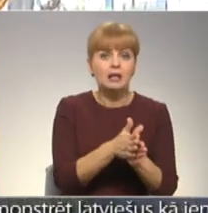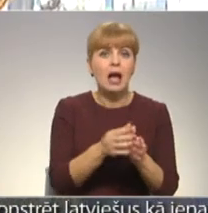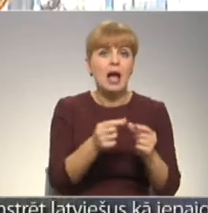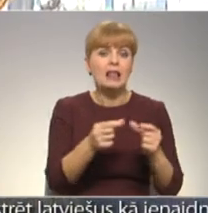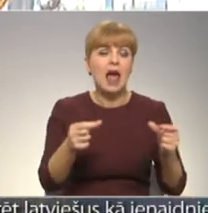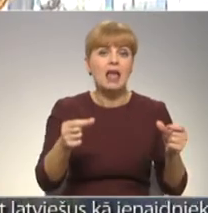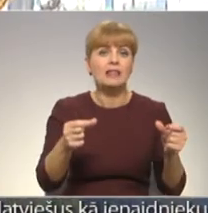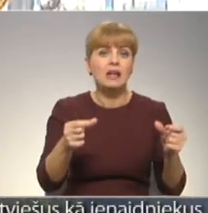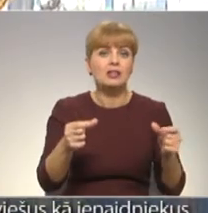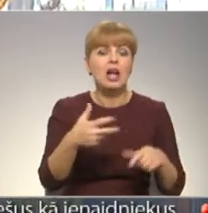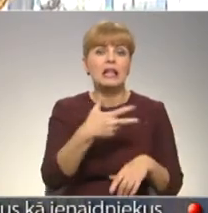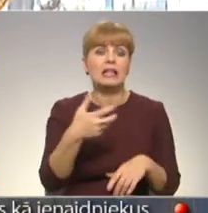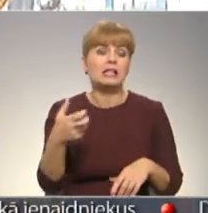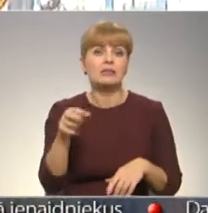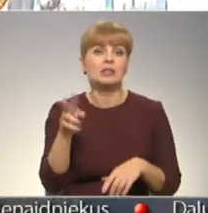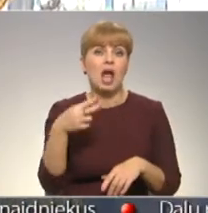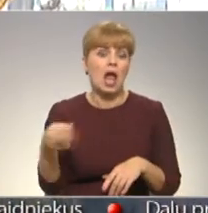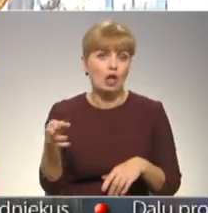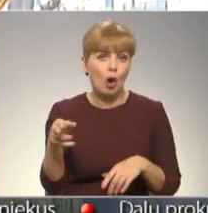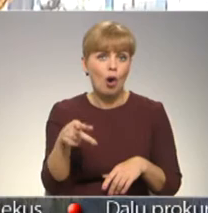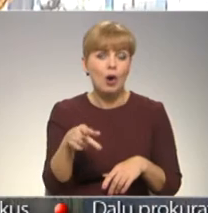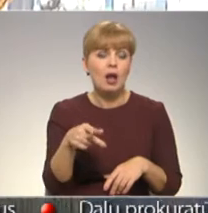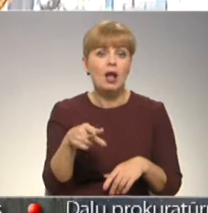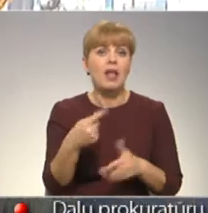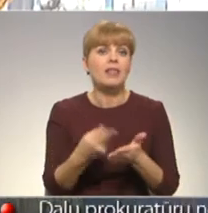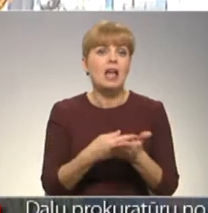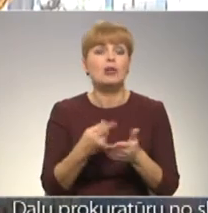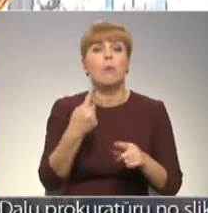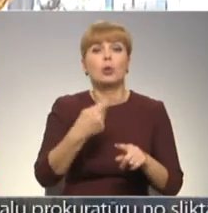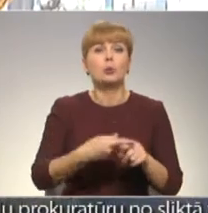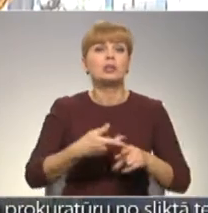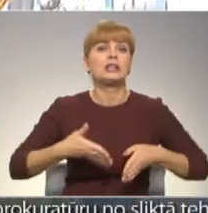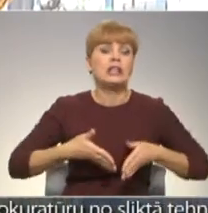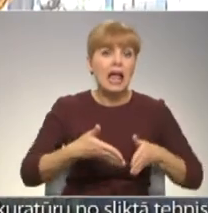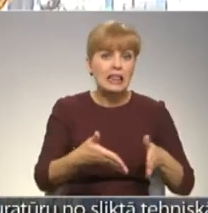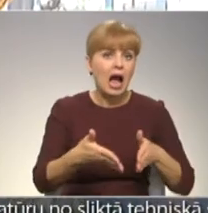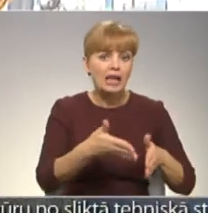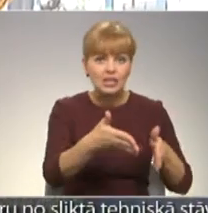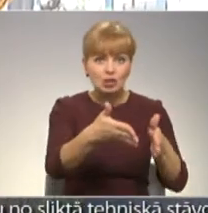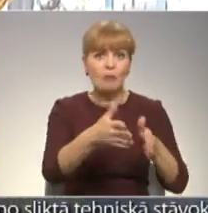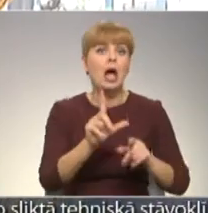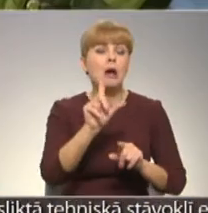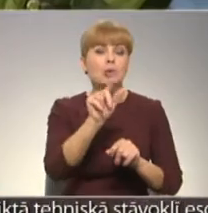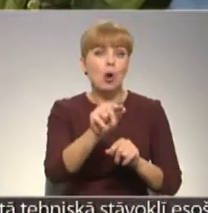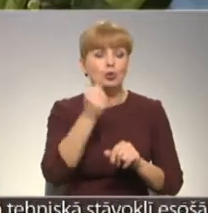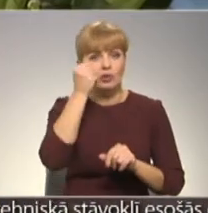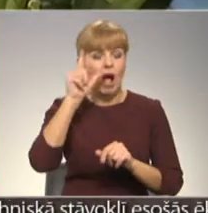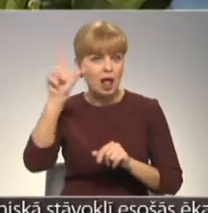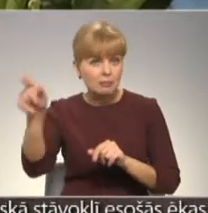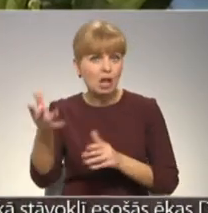sastādīja gadrīz 300 eiro. Tas neskaitot ceļa izdevums, ka mēs brācām, pakā kasaprātam uz Valmira.